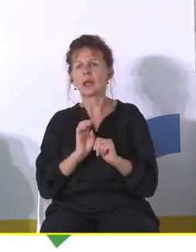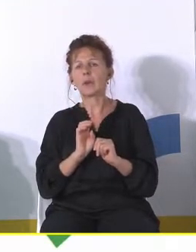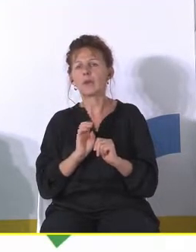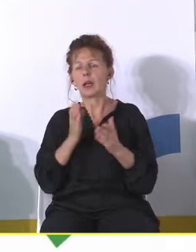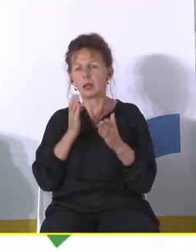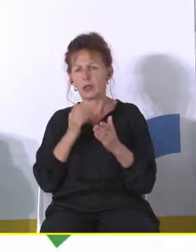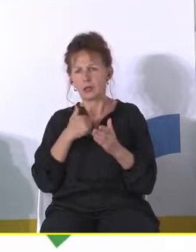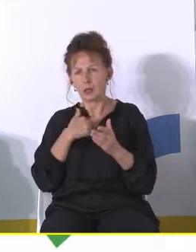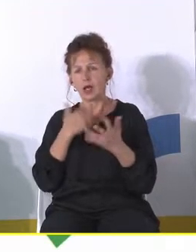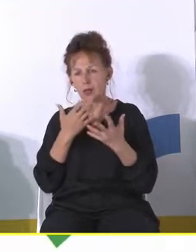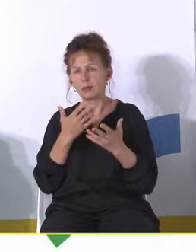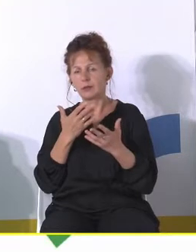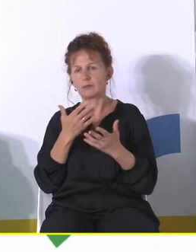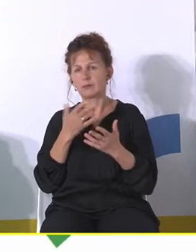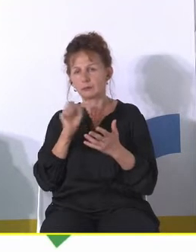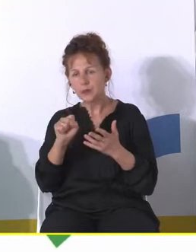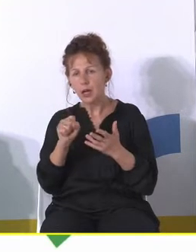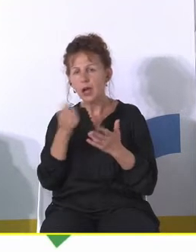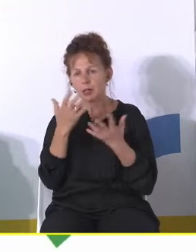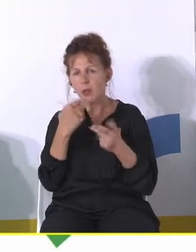poczyniłem i chcę się nią podzielić. Myślę, że